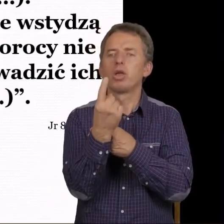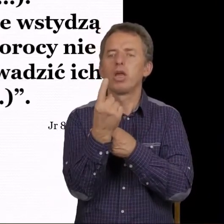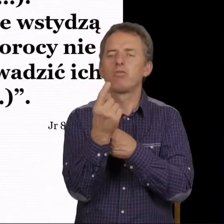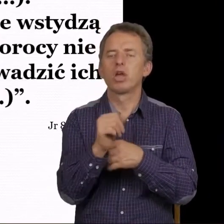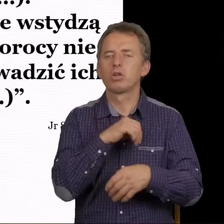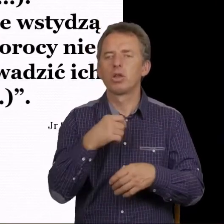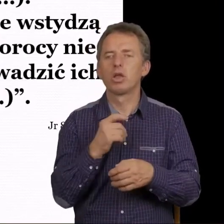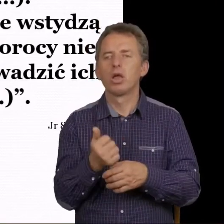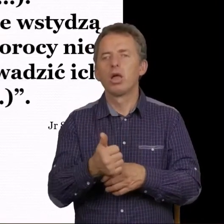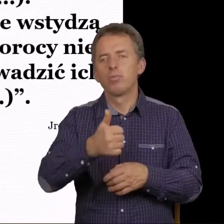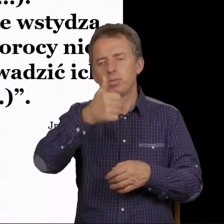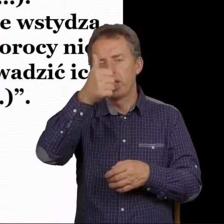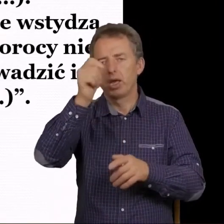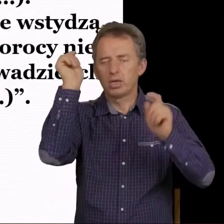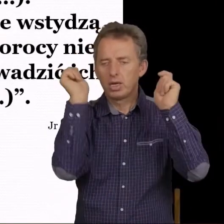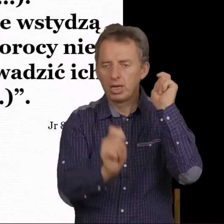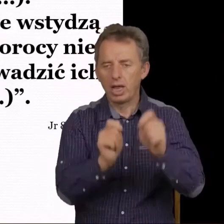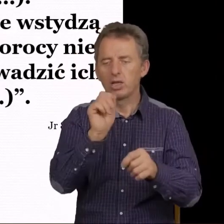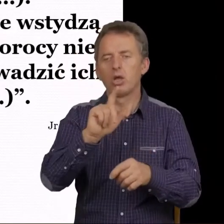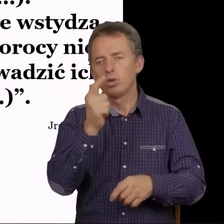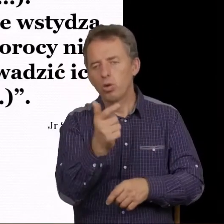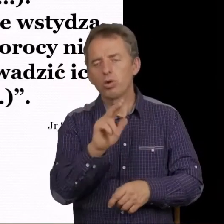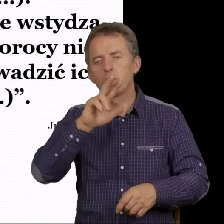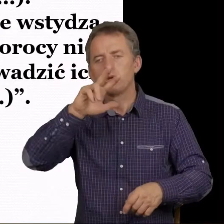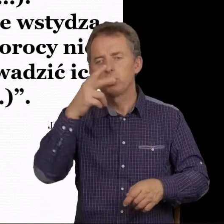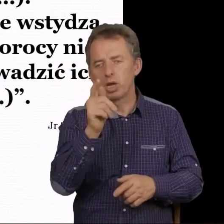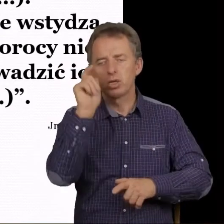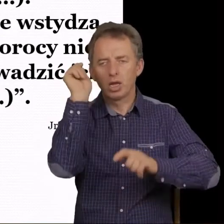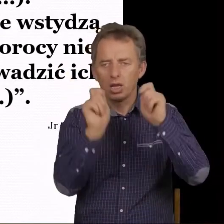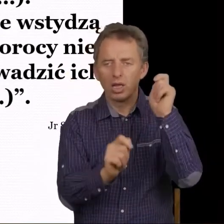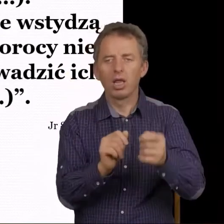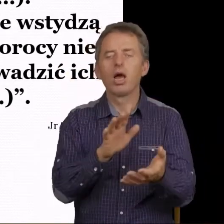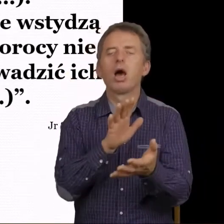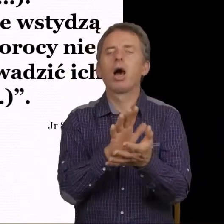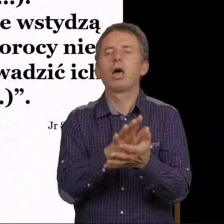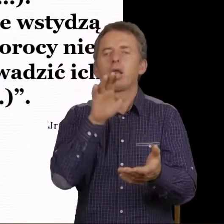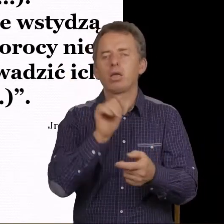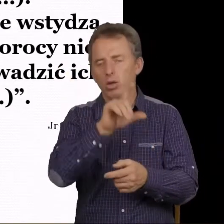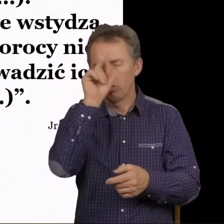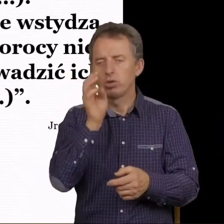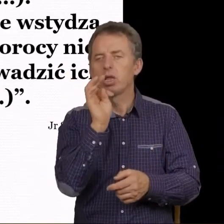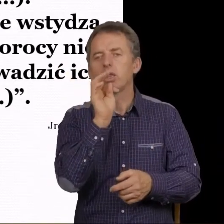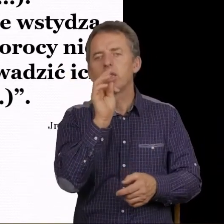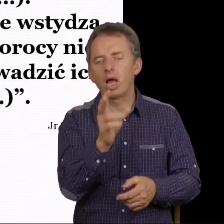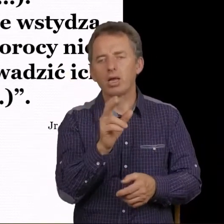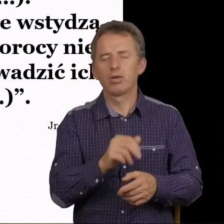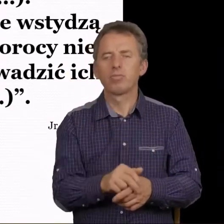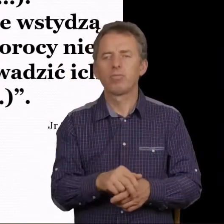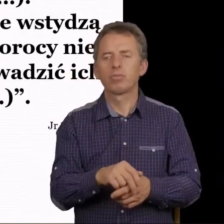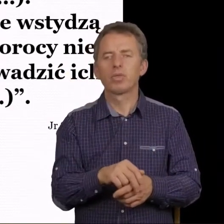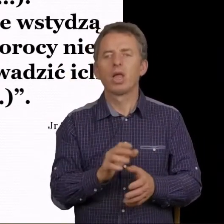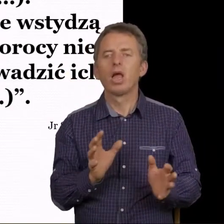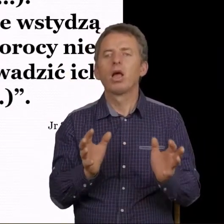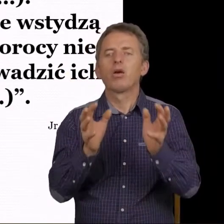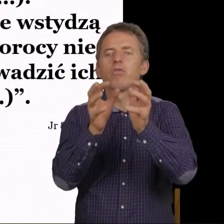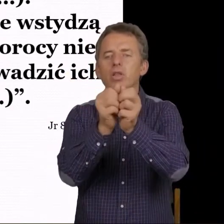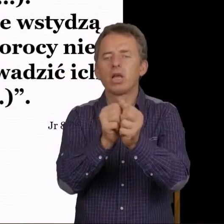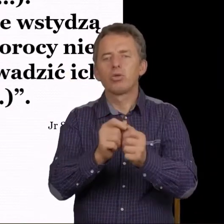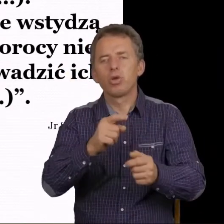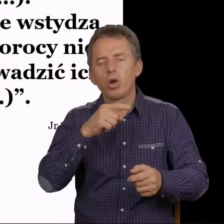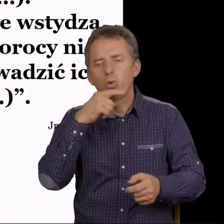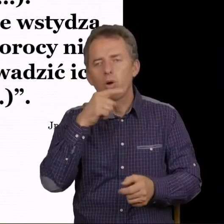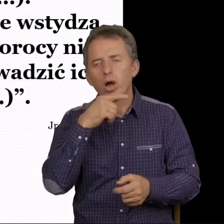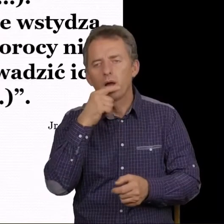najazd, drugi, potem trzeci, to charakteryzuje tych ludzi tak. Chwytają się kłamstwa